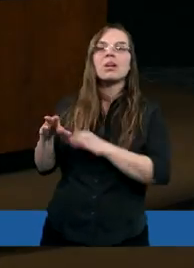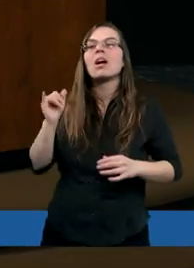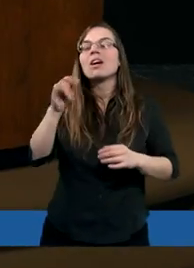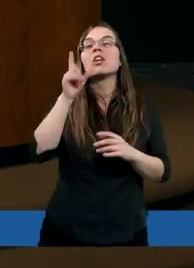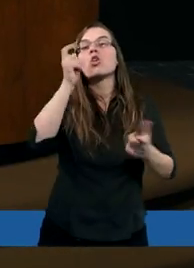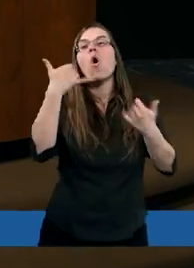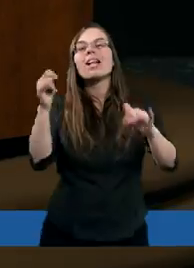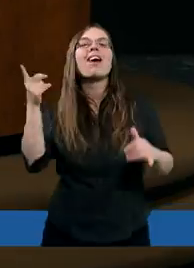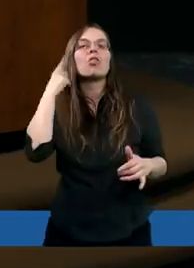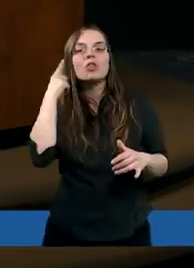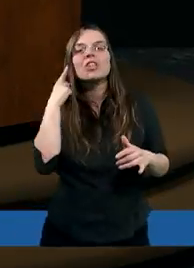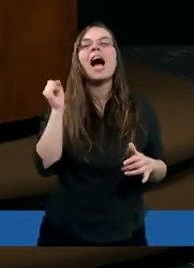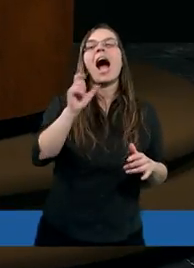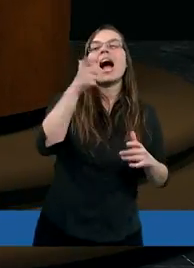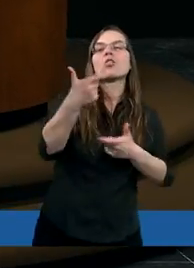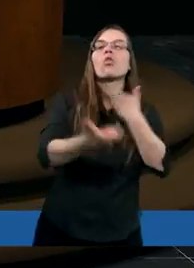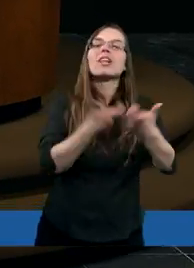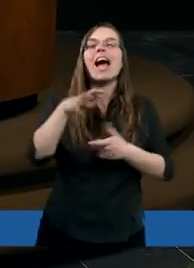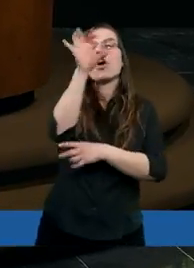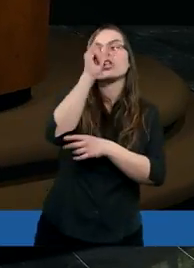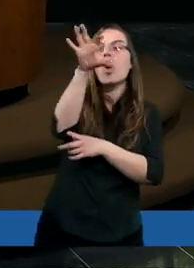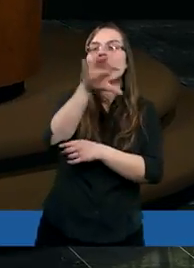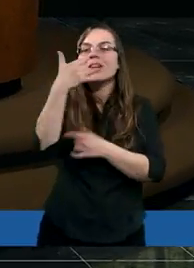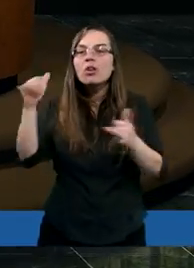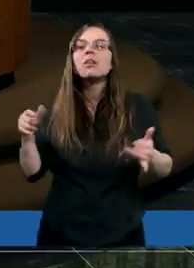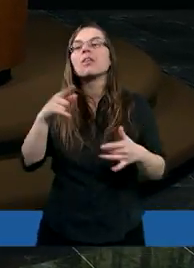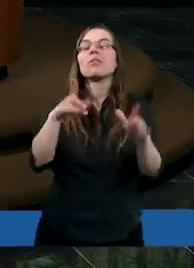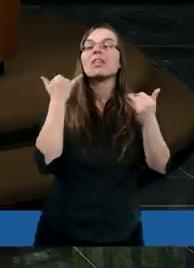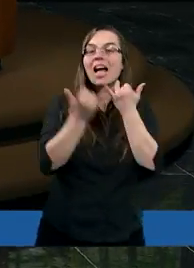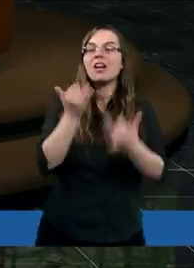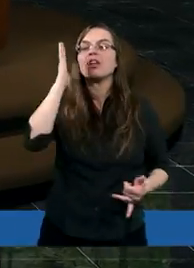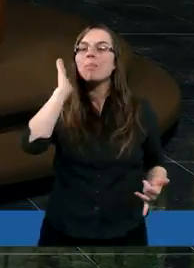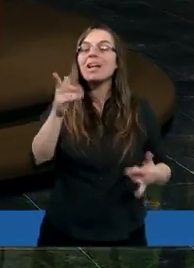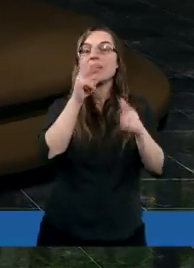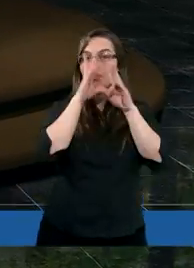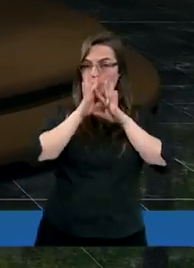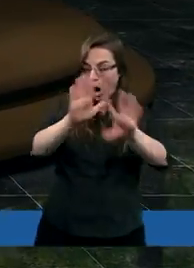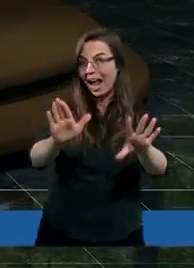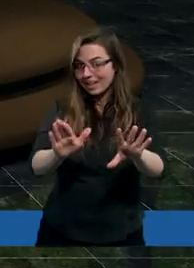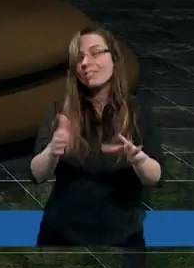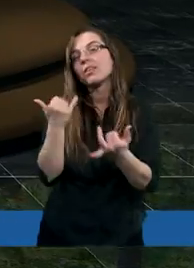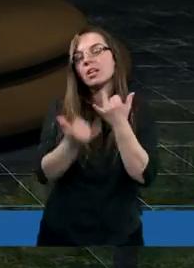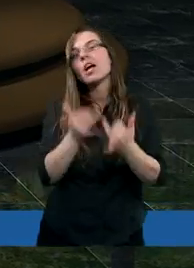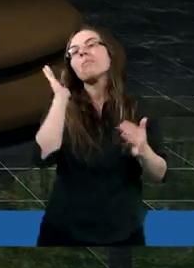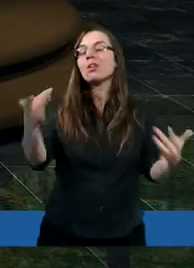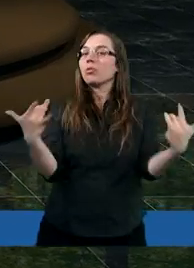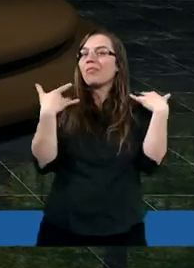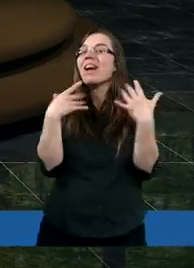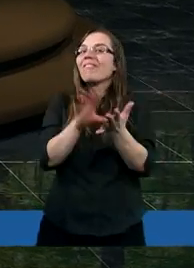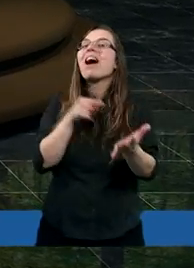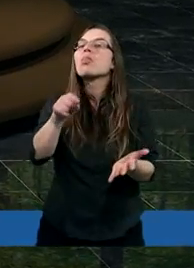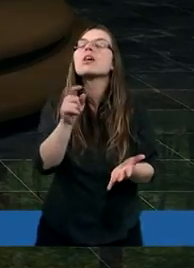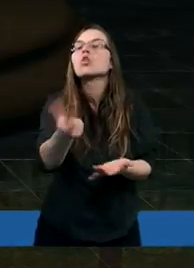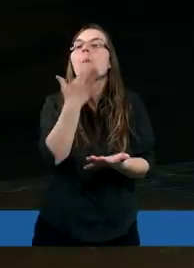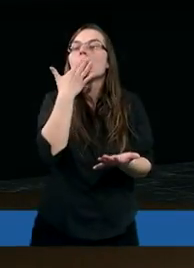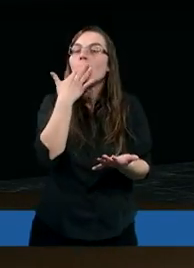będą co innego słyszeć, a co innego obserwować. Natomiast jeżeli będziemy pokazywać, jeżeli będziemy żyć według tego, co